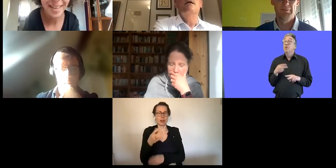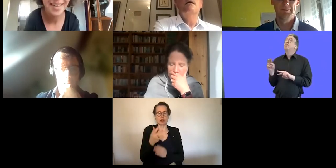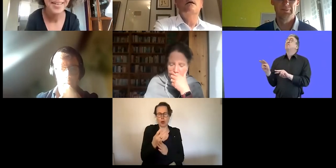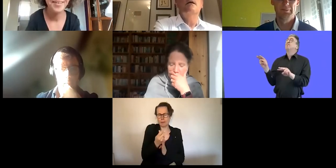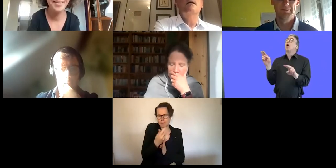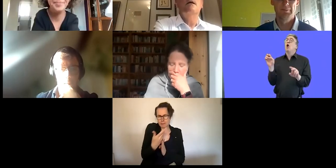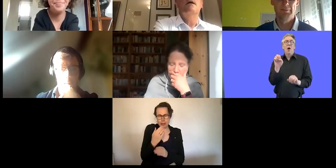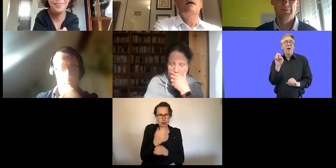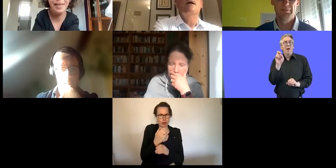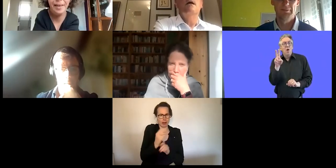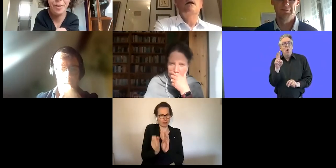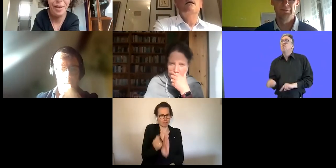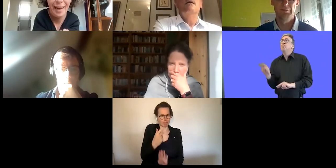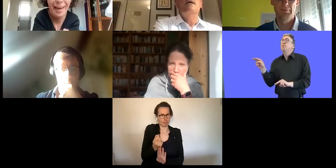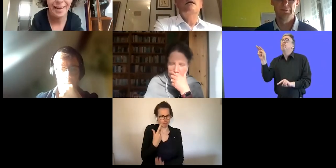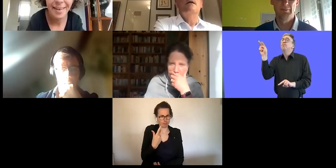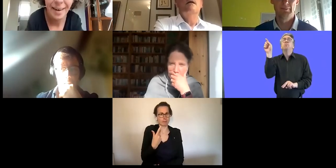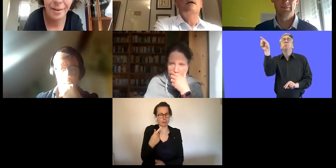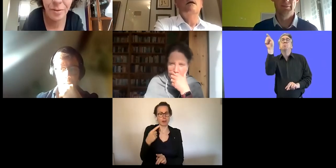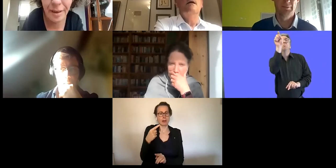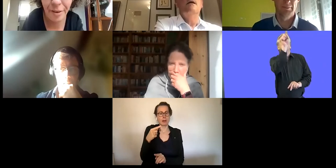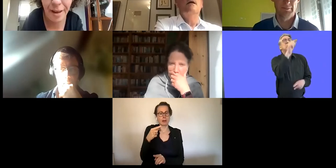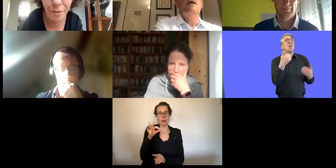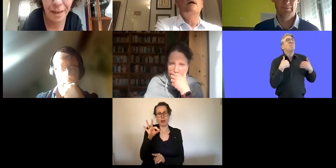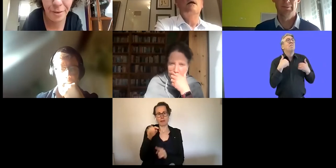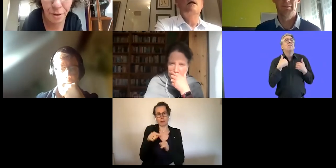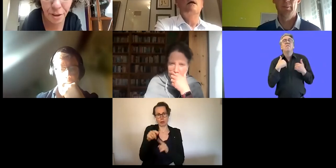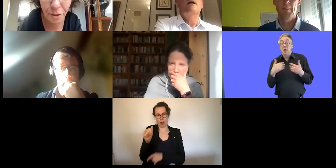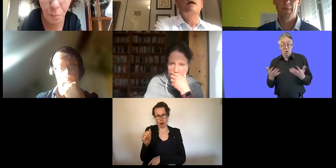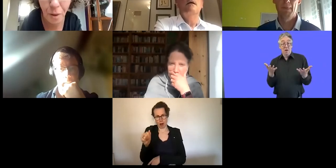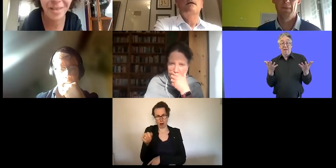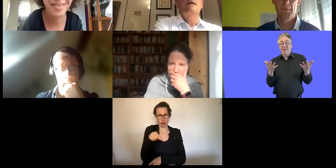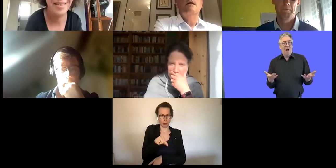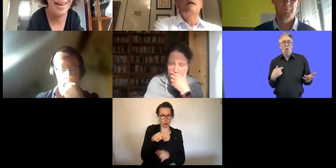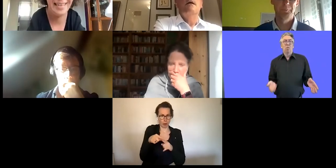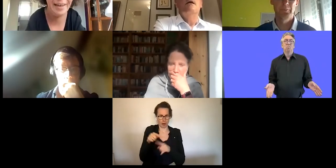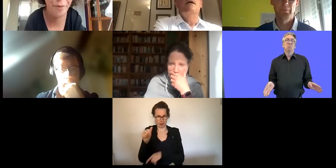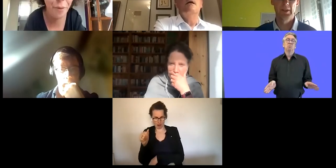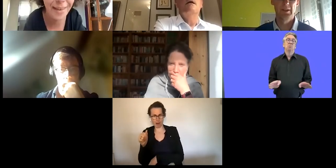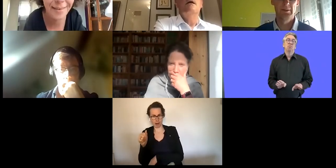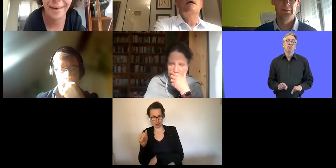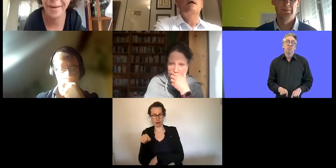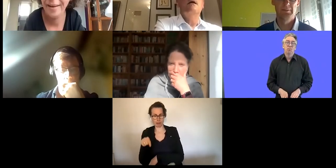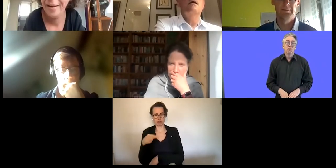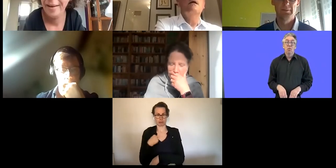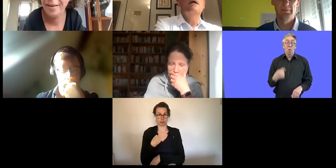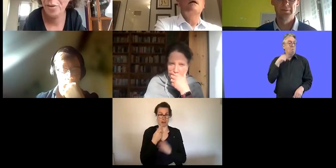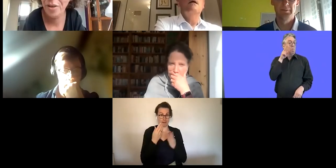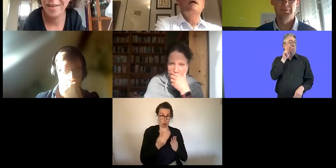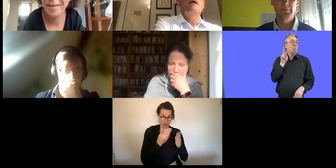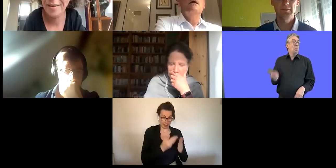Chat, in der Q&A, also in der Frage-und-Antwort-Box. Die werde ich gleich vorlesen, aber